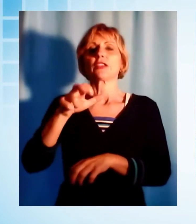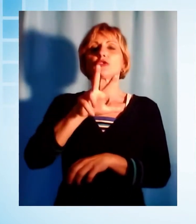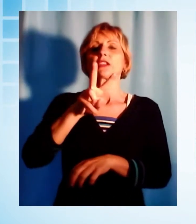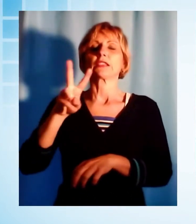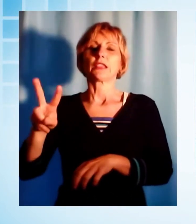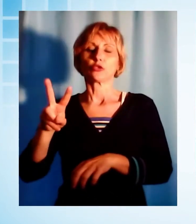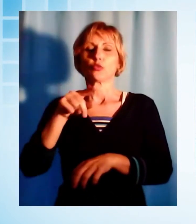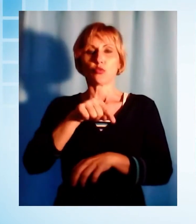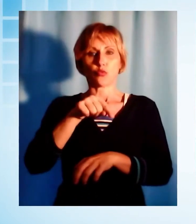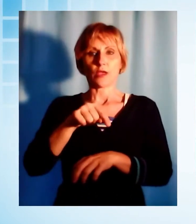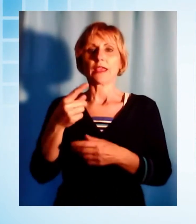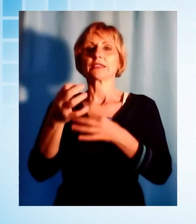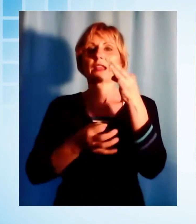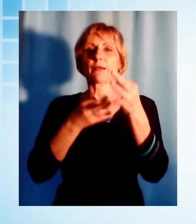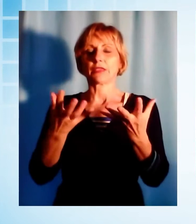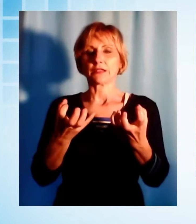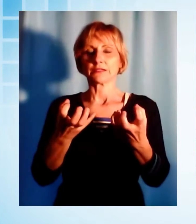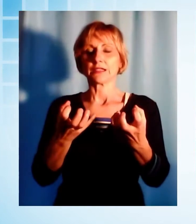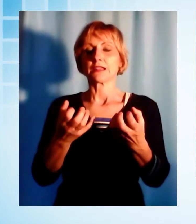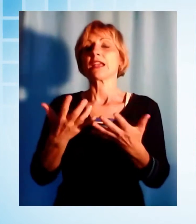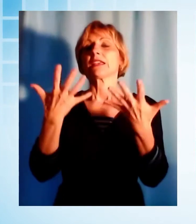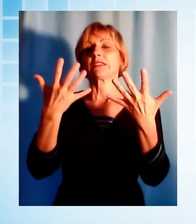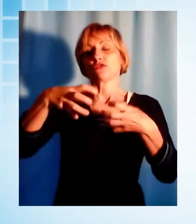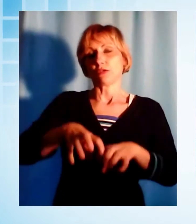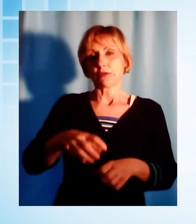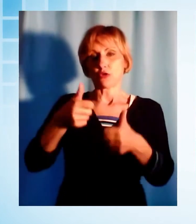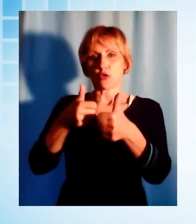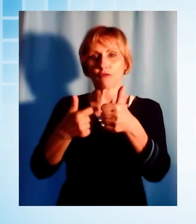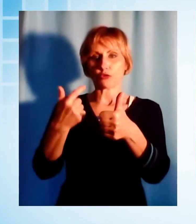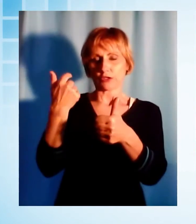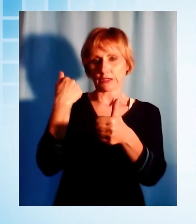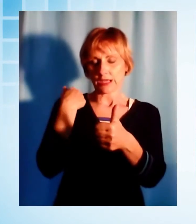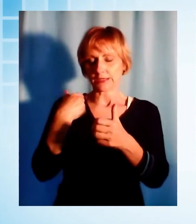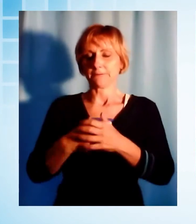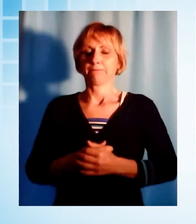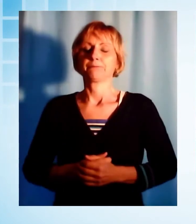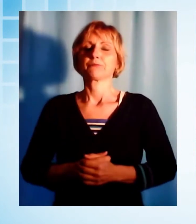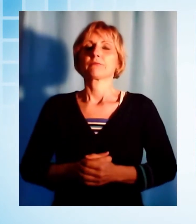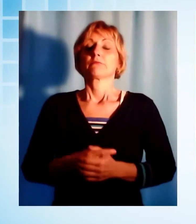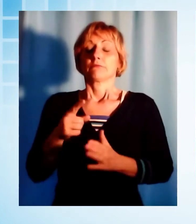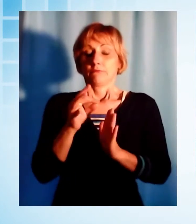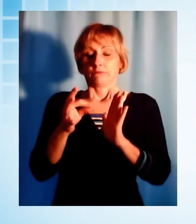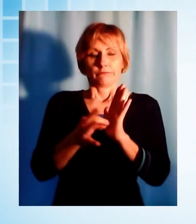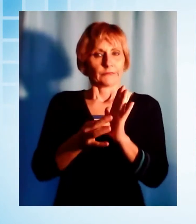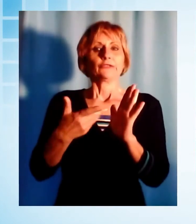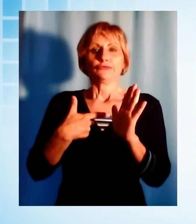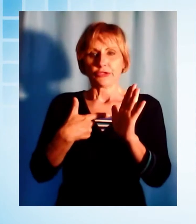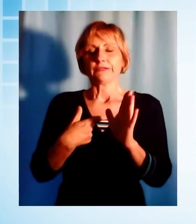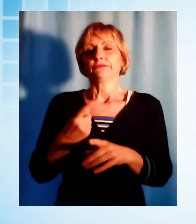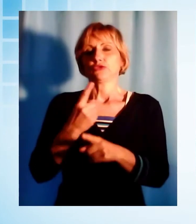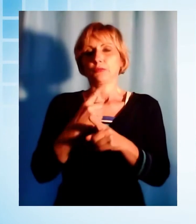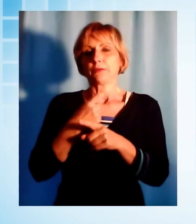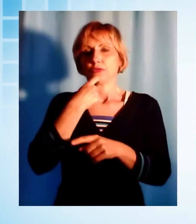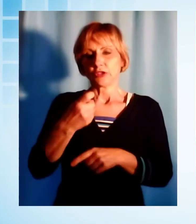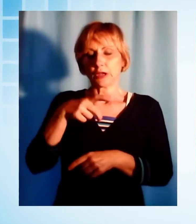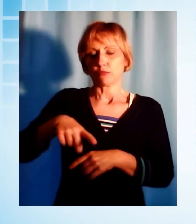rispetto a ieri. Purtroppo però anche per questa giornata bisogna registrare tre decessi nella provincia di